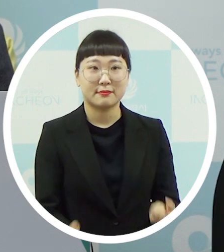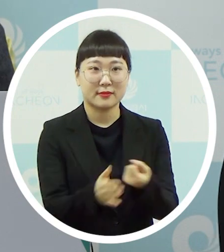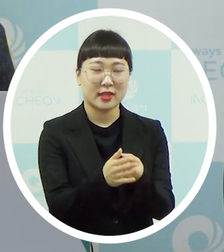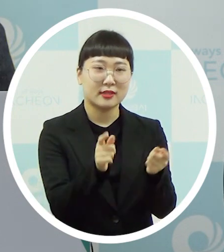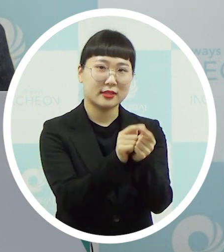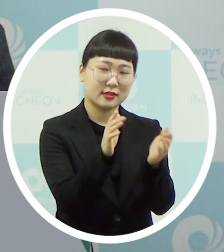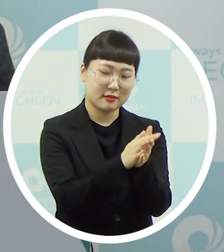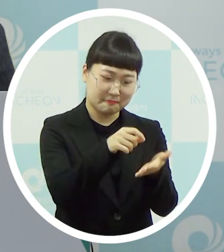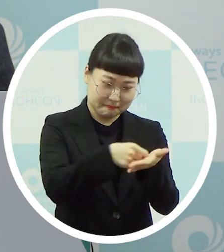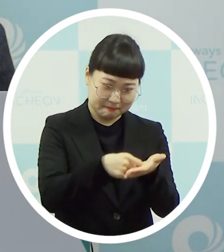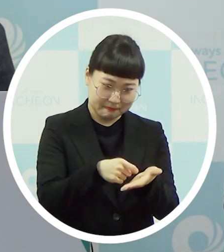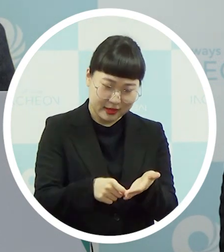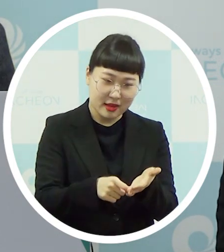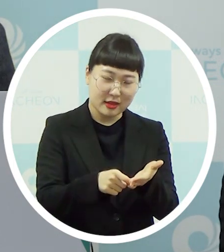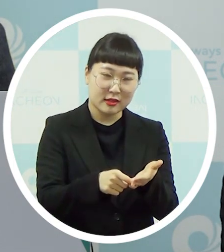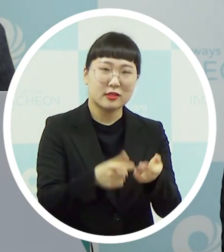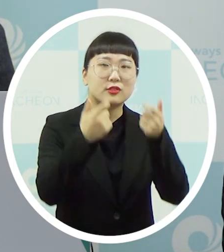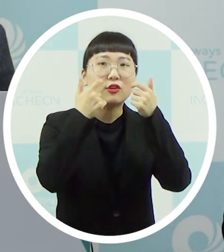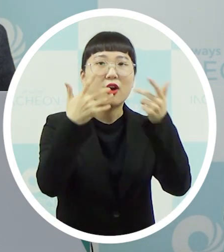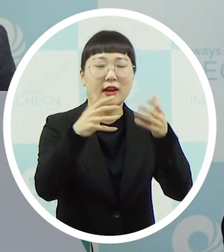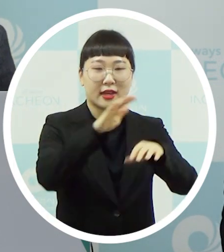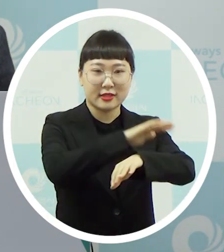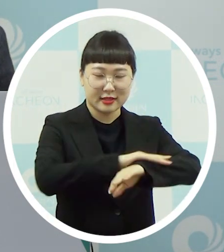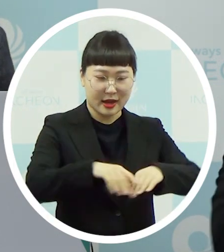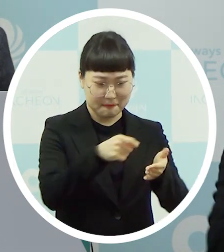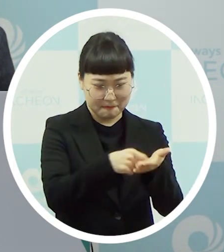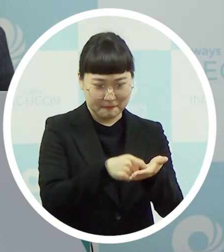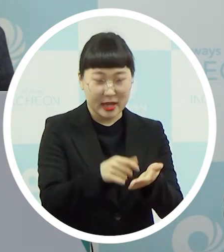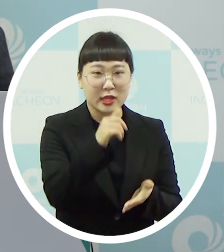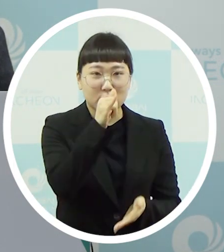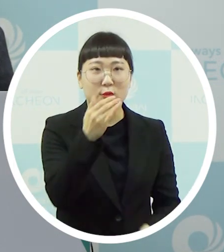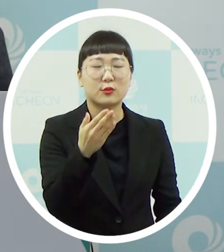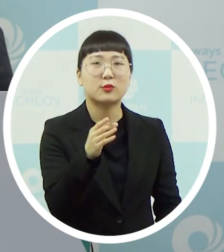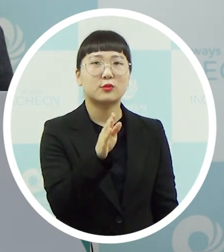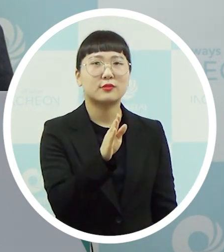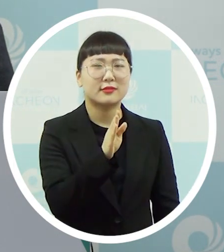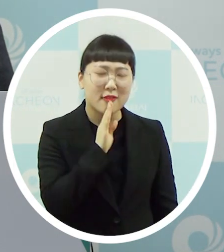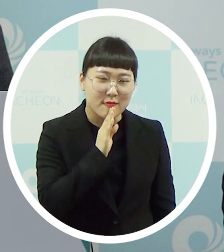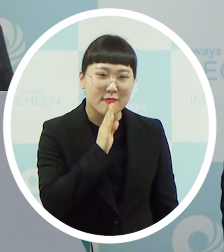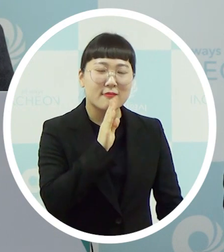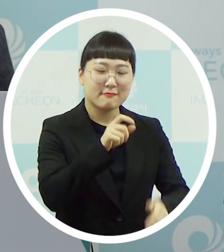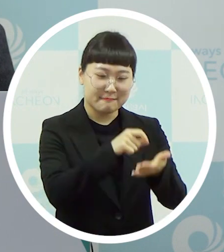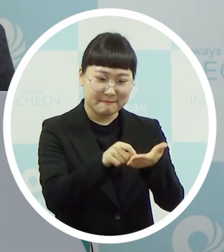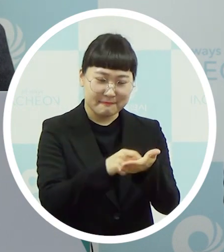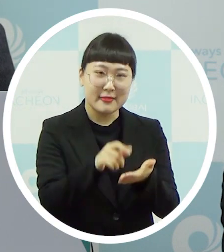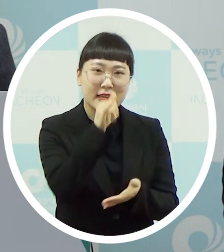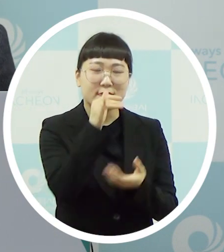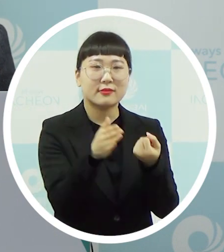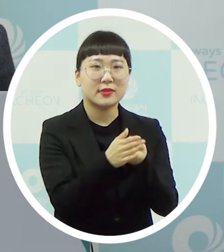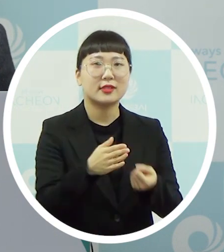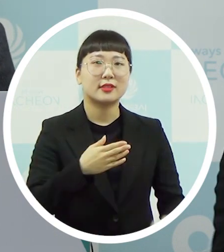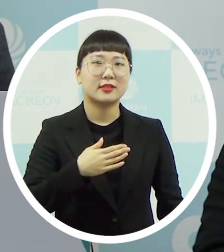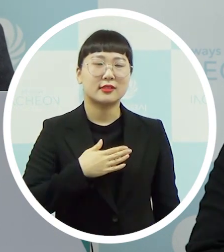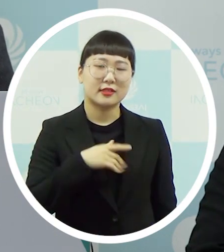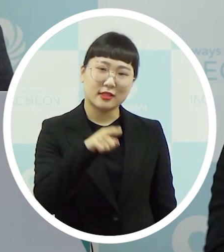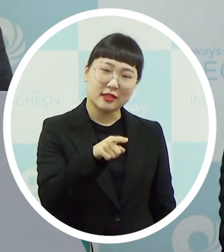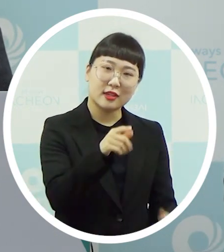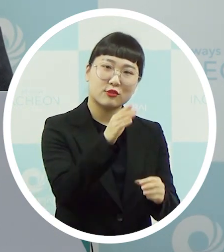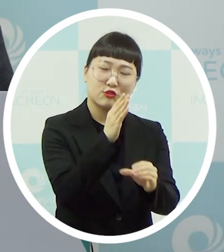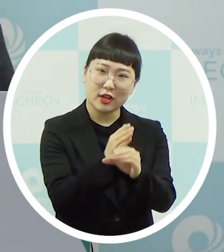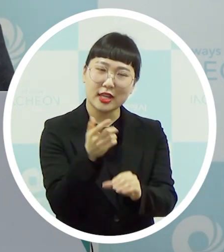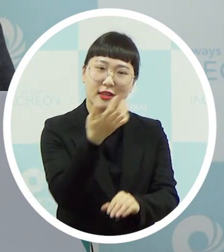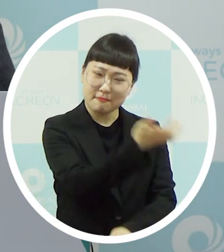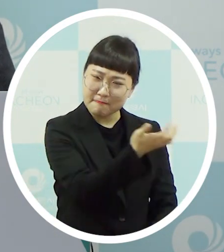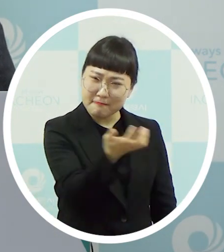부분들이 상당히 자세히 되어 있고 좀 진실성이 있다고 저희는 판단은 하지만 추후에 이제 그 중간에 이벤트가 있었는지